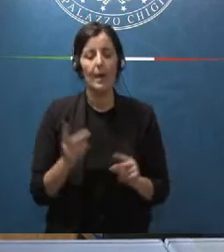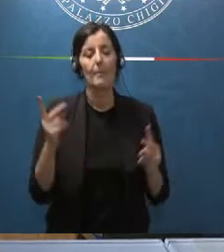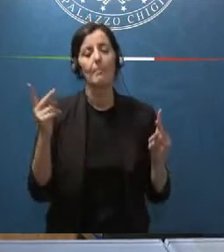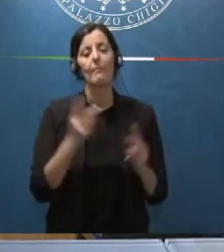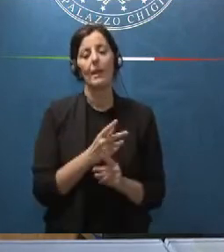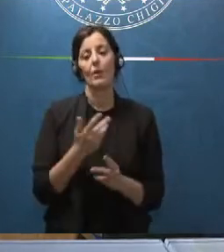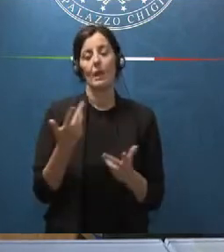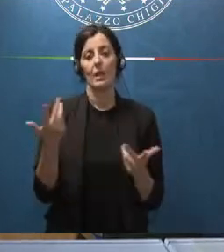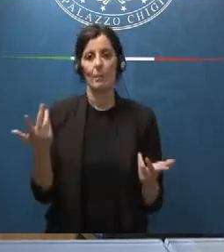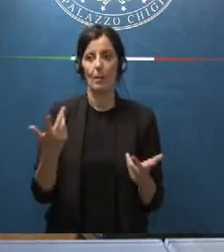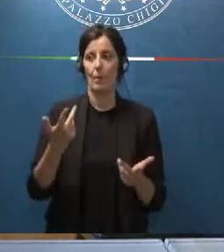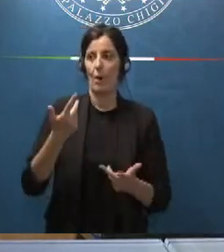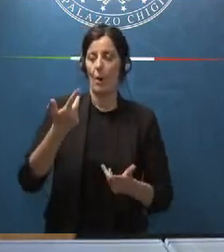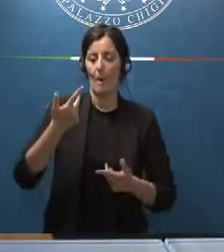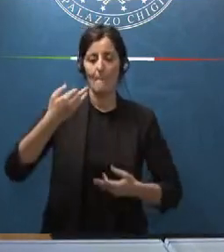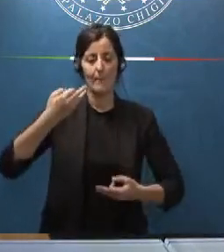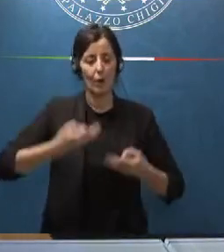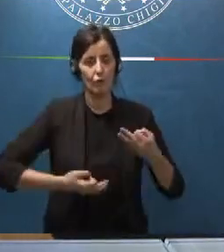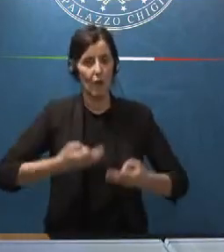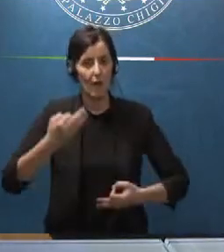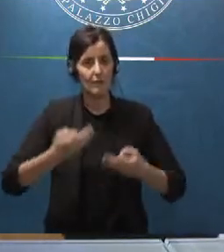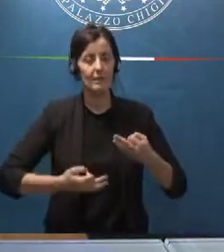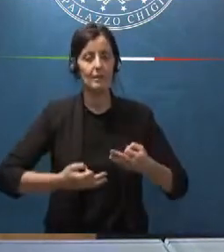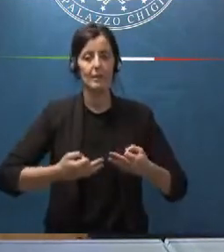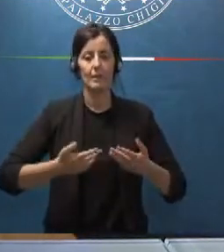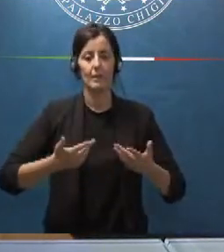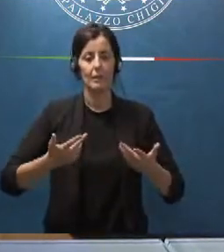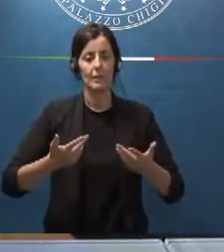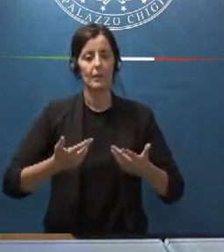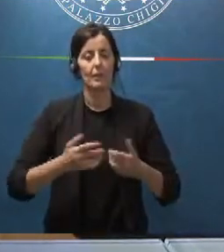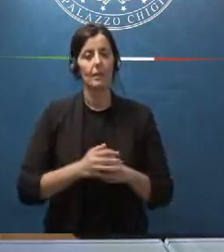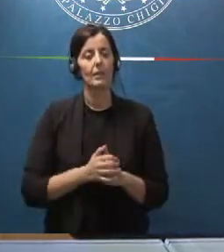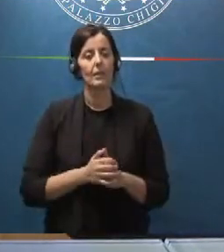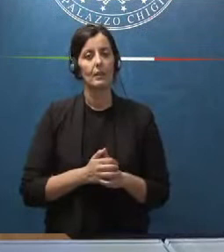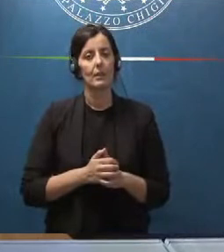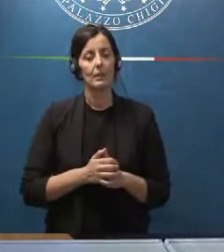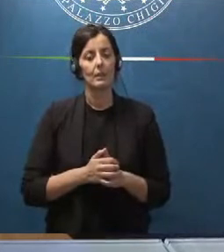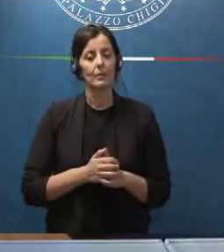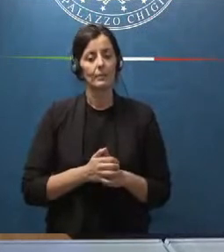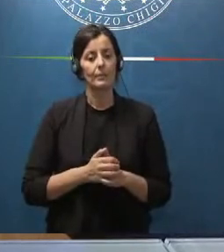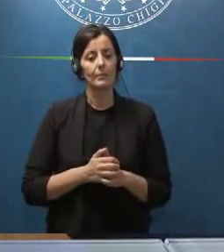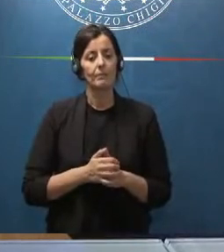di processi che si sono che sono stati